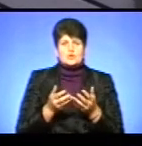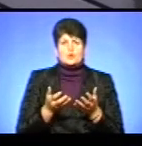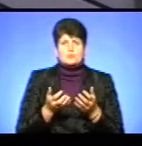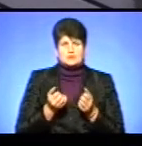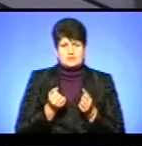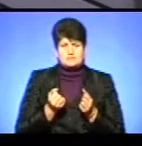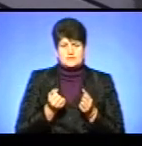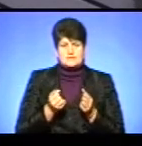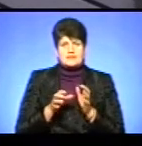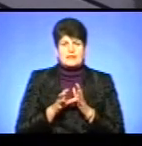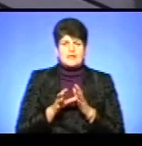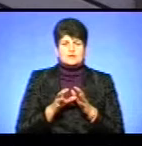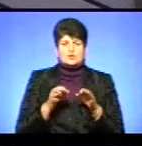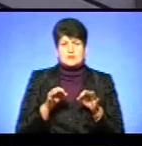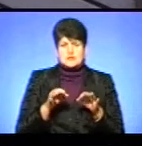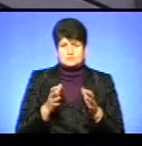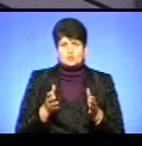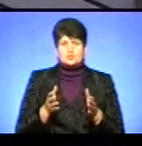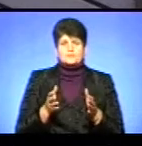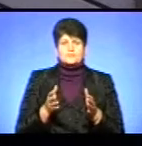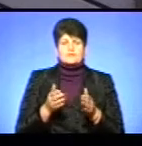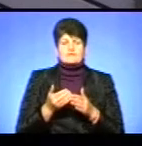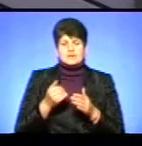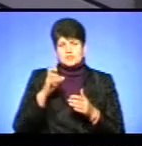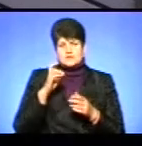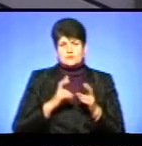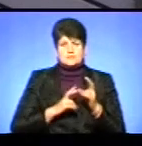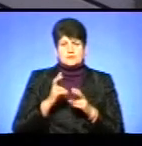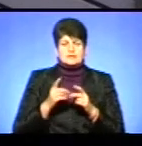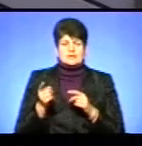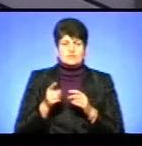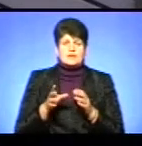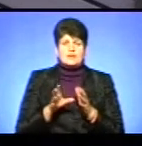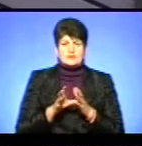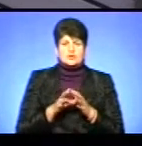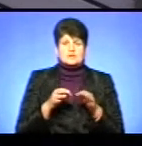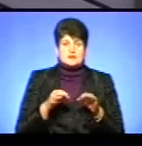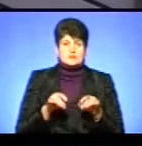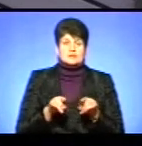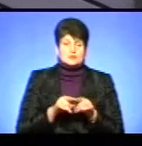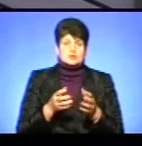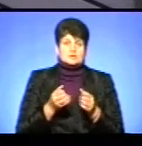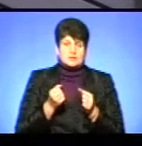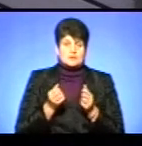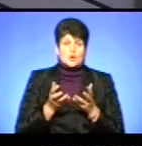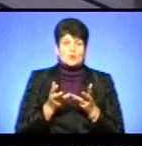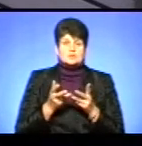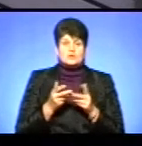електротранспорту, від комунального підприємства Тернопіль електротранс, а також поступили розрахунки від